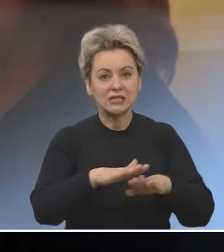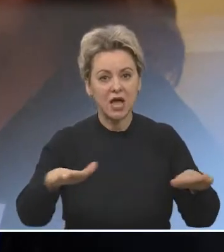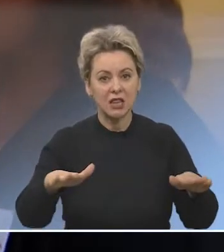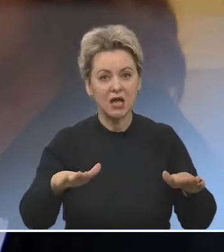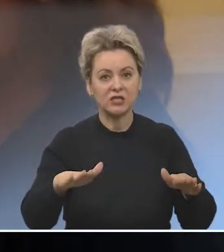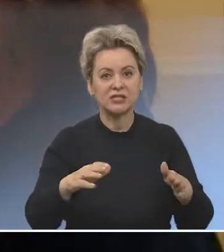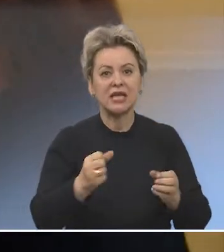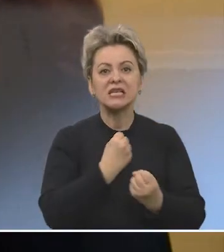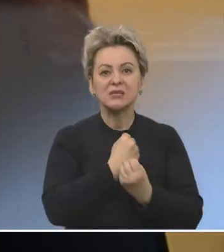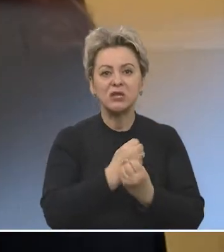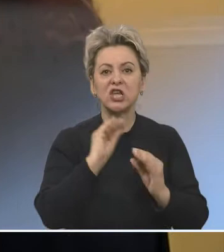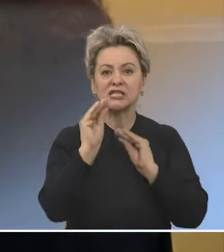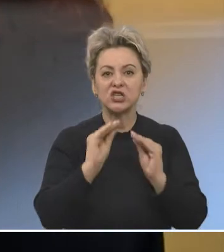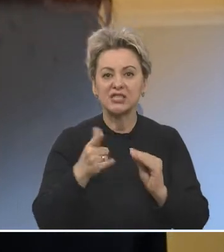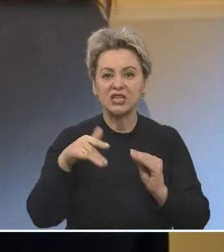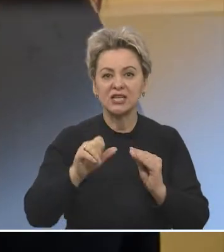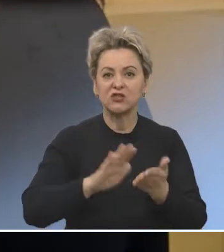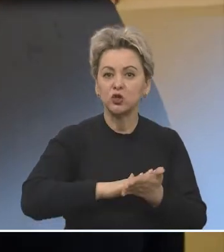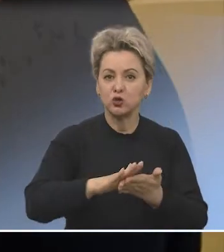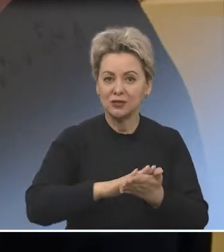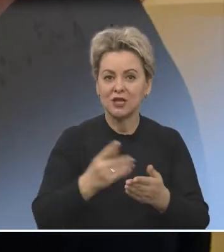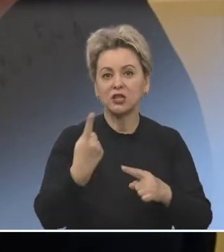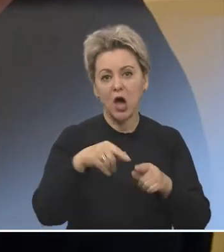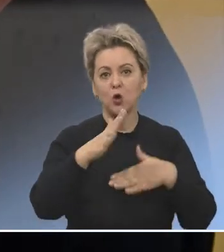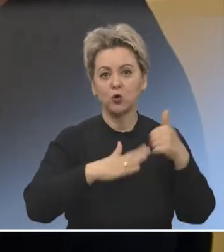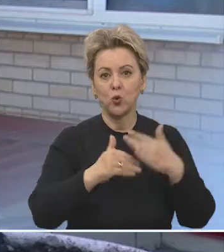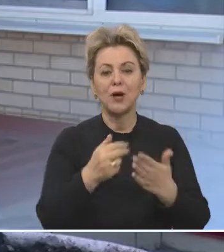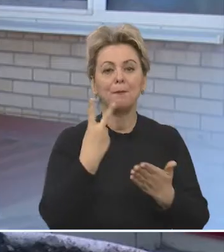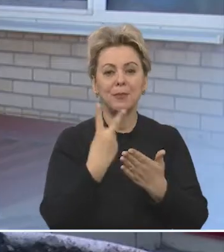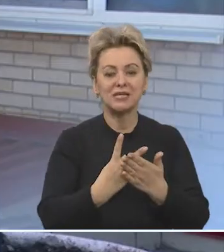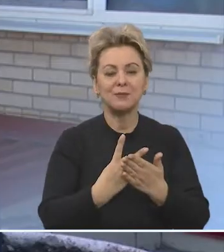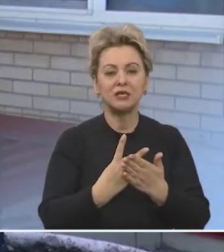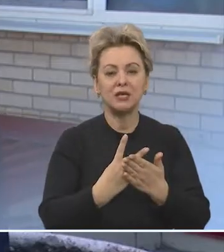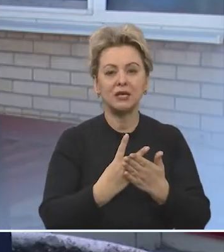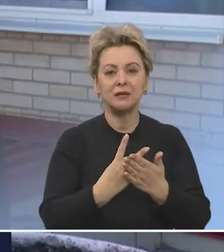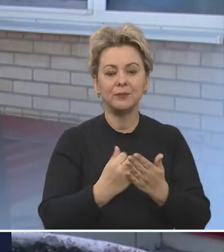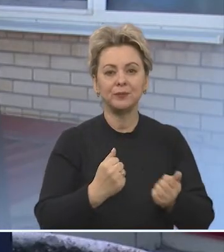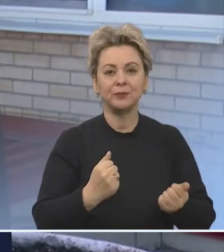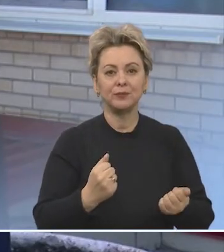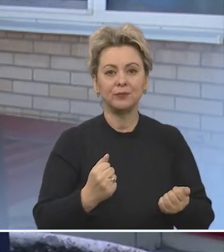столах есть спиртосодержащие средства, дезинфицирующие для рук. Посмотрели мы